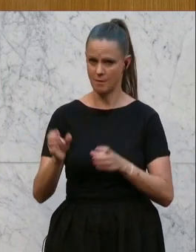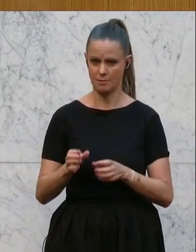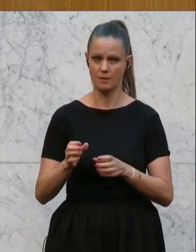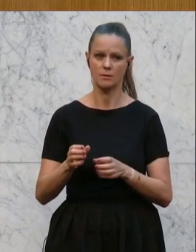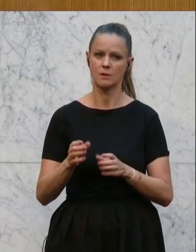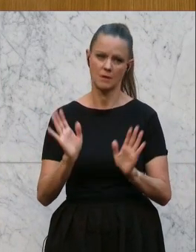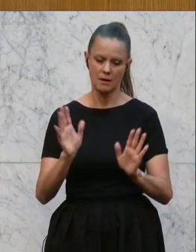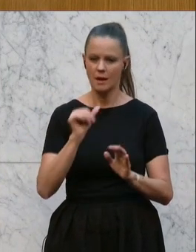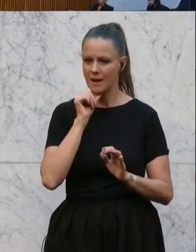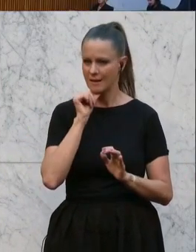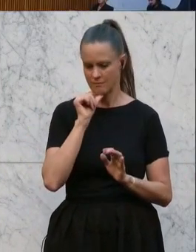Entwarnung geben.